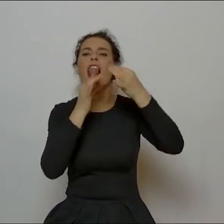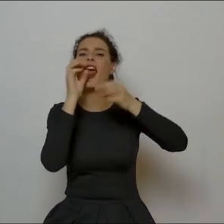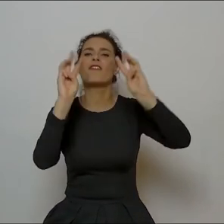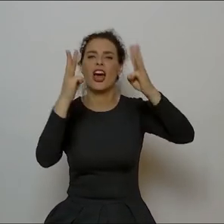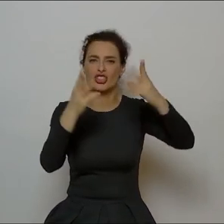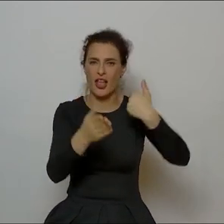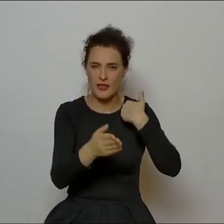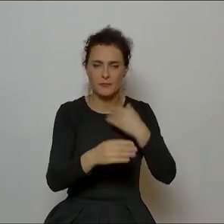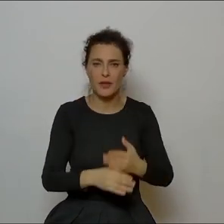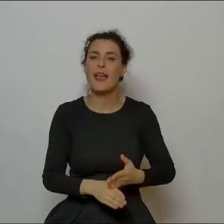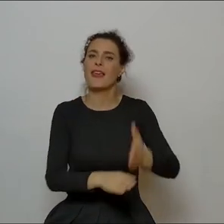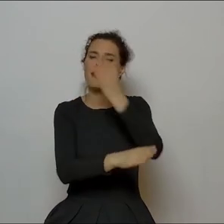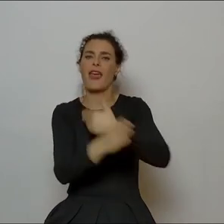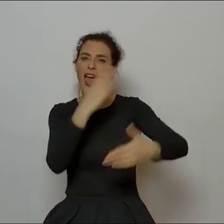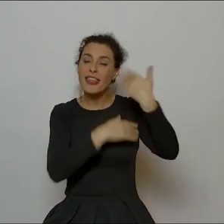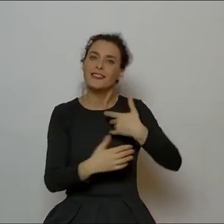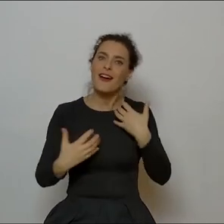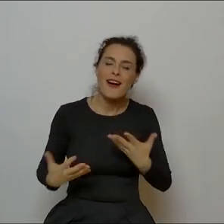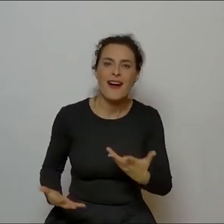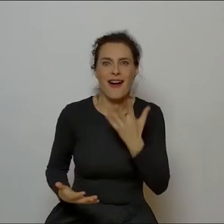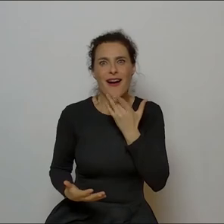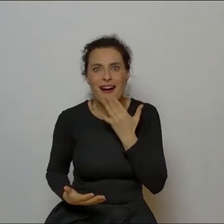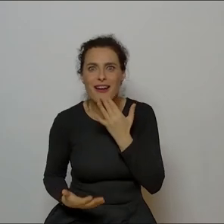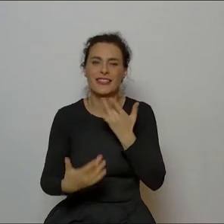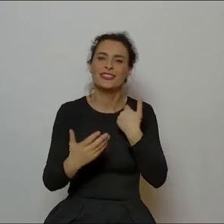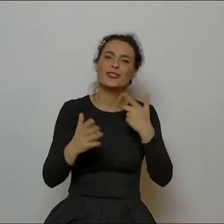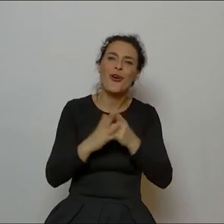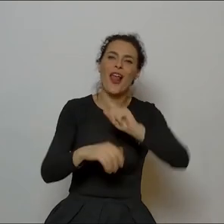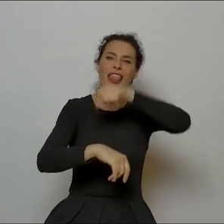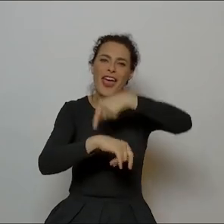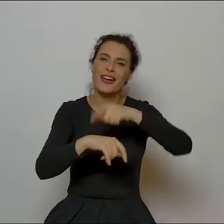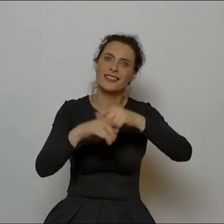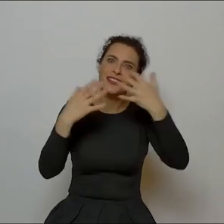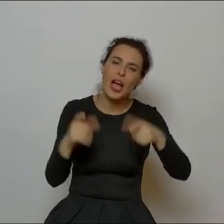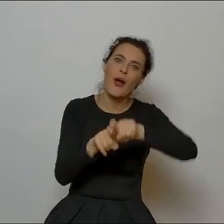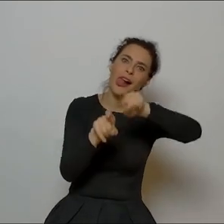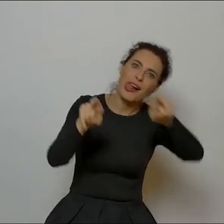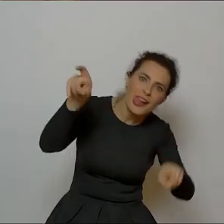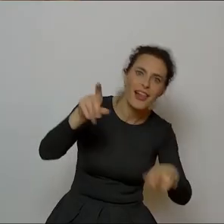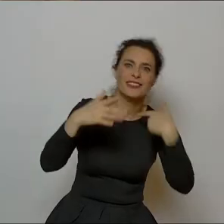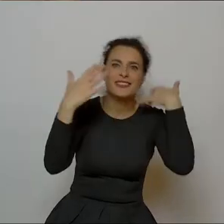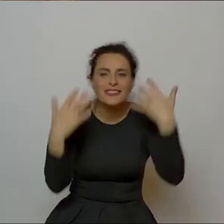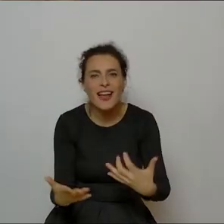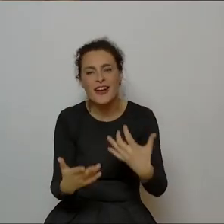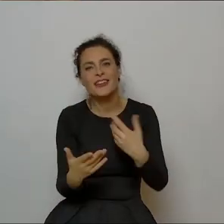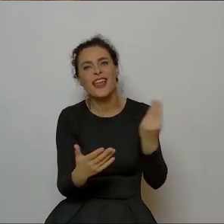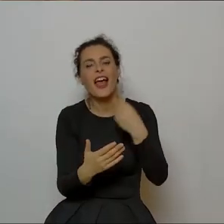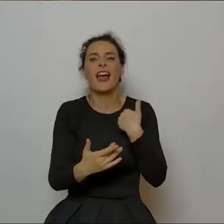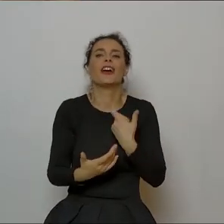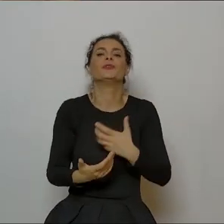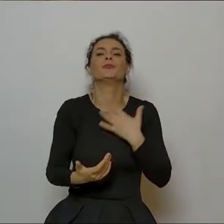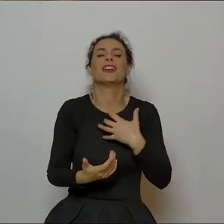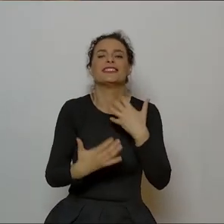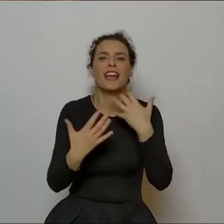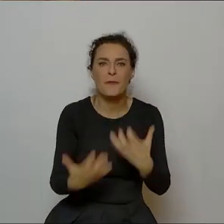Kiedyś, kiedyś to się ludziom chciało, chciało się zostawać na tych lekcjach, chciało się przynieść